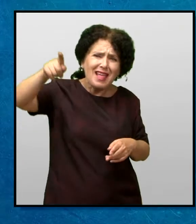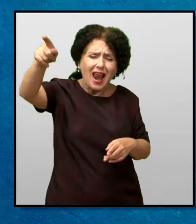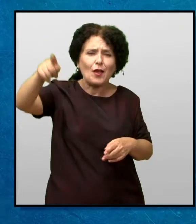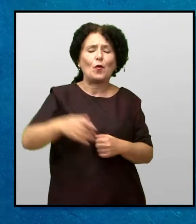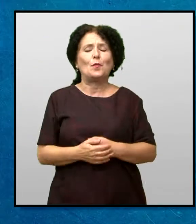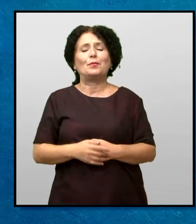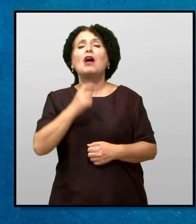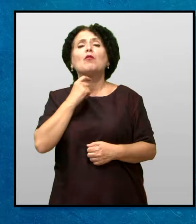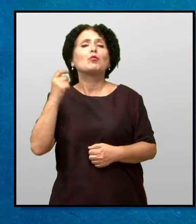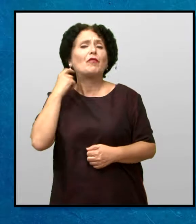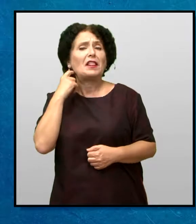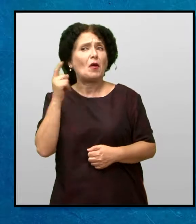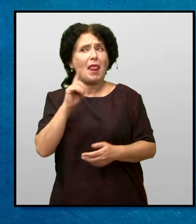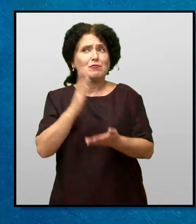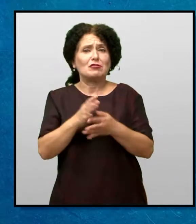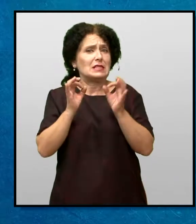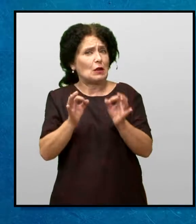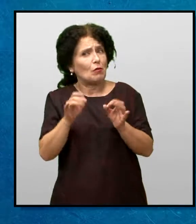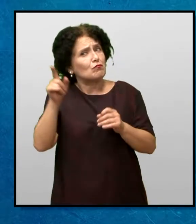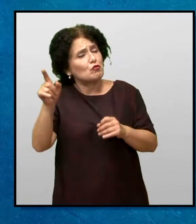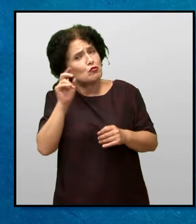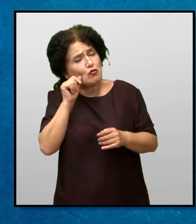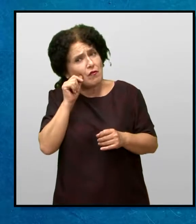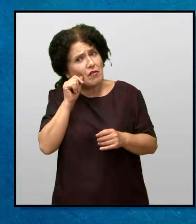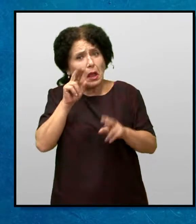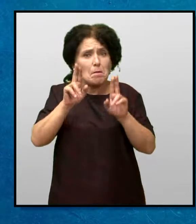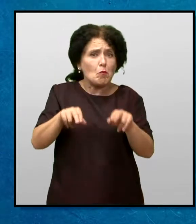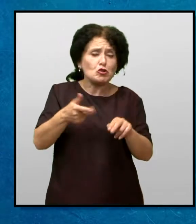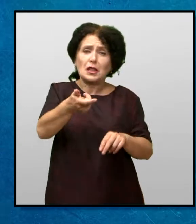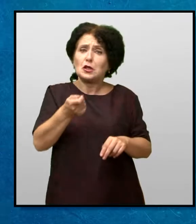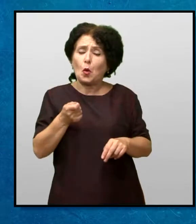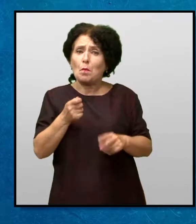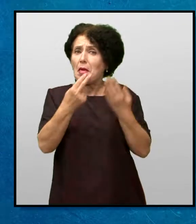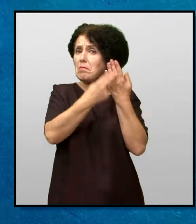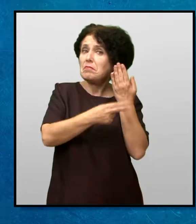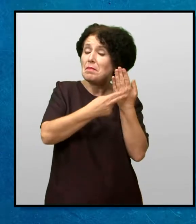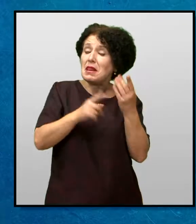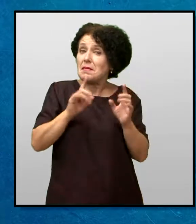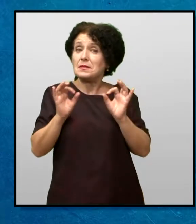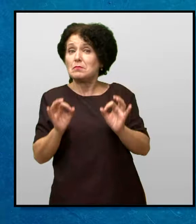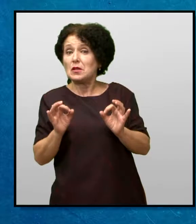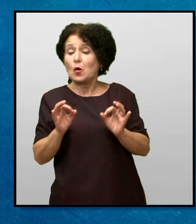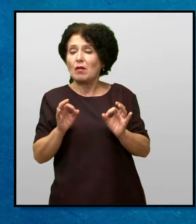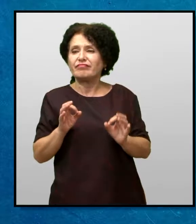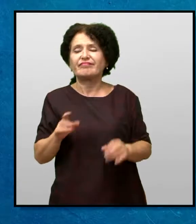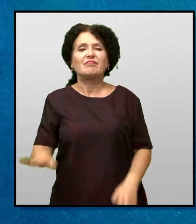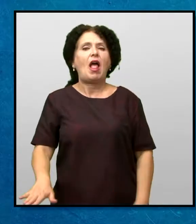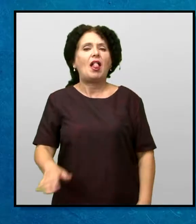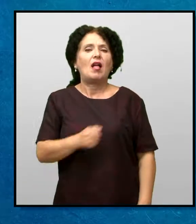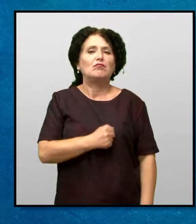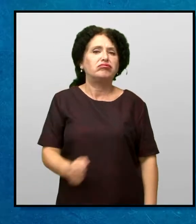Но проповедникот не беше сигурен дали кај тој човек се може да се купи Библија Тоа беше